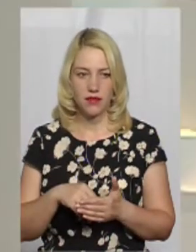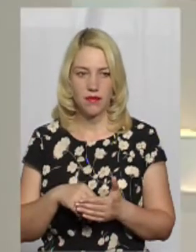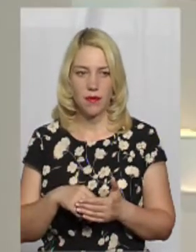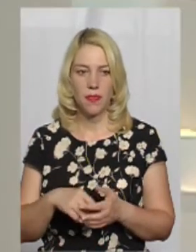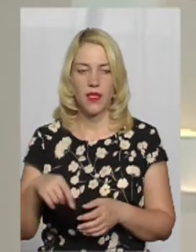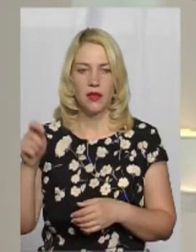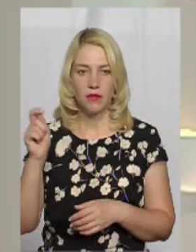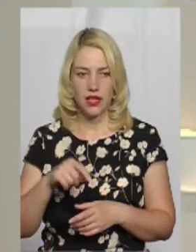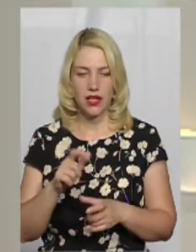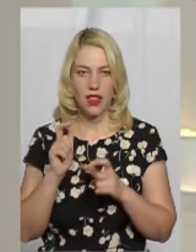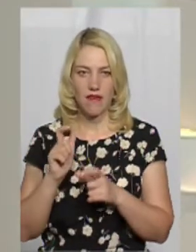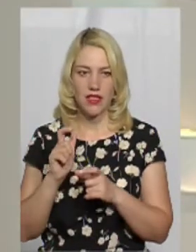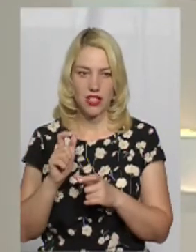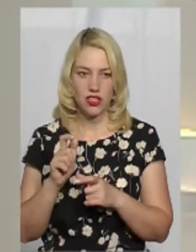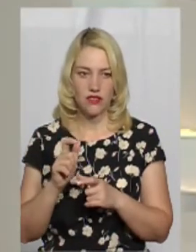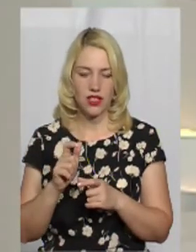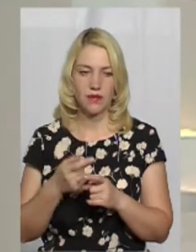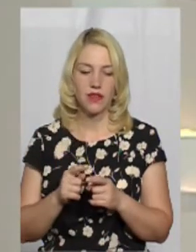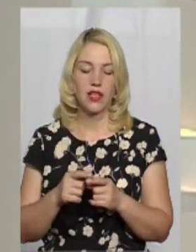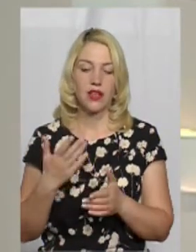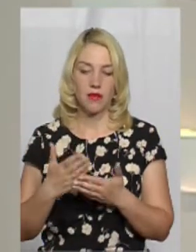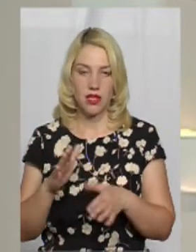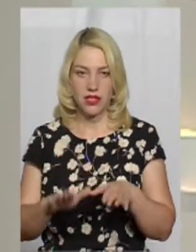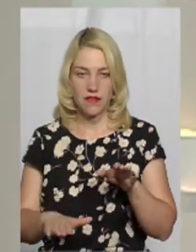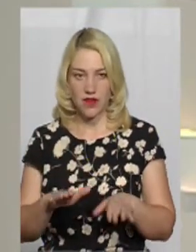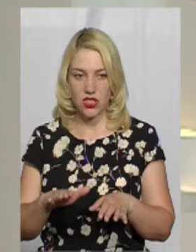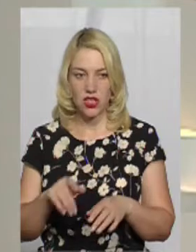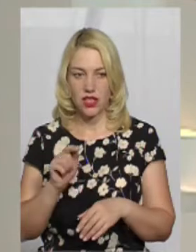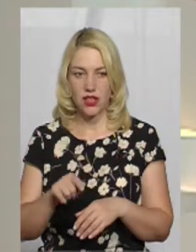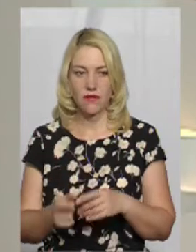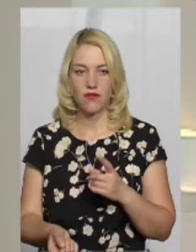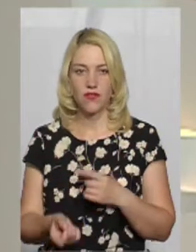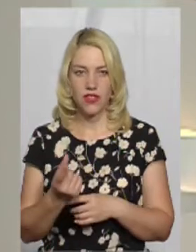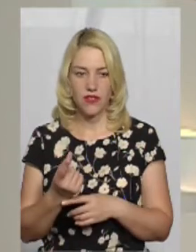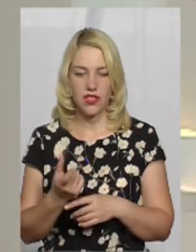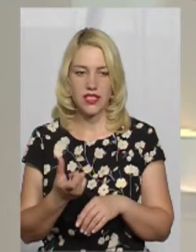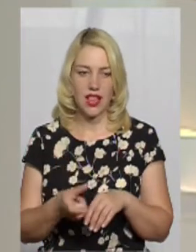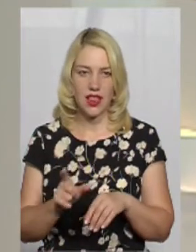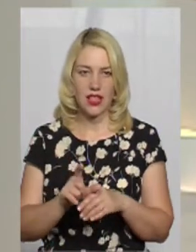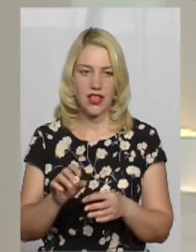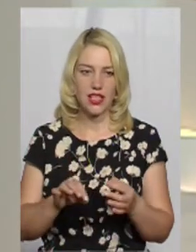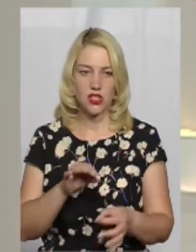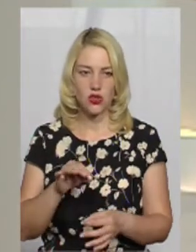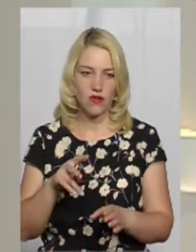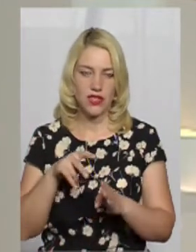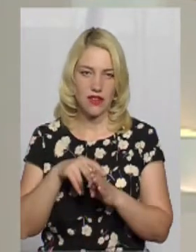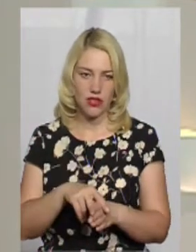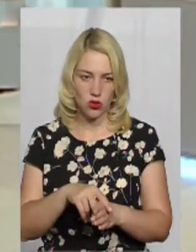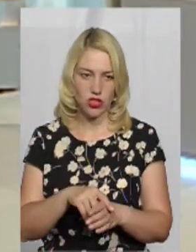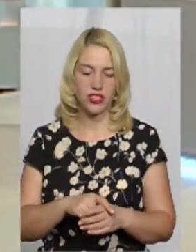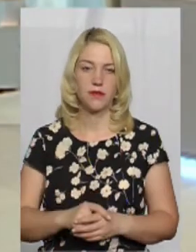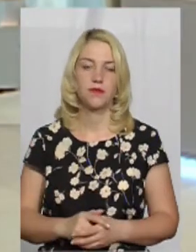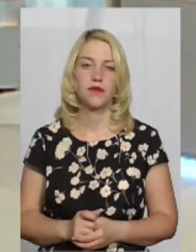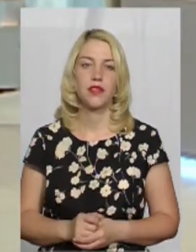Приїхала вантажівка, проїжджала, її зважили, там виявилось надлишкове завантаження її.